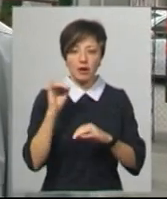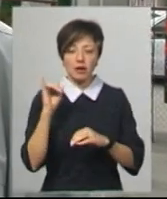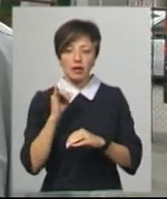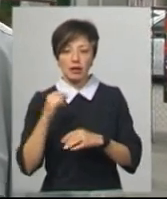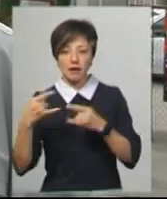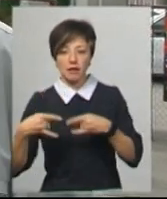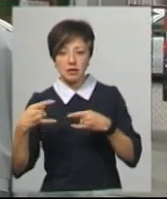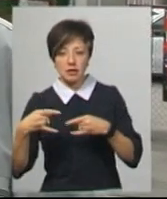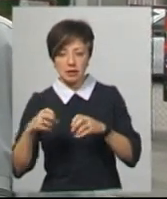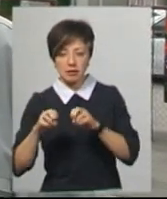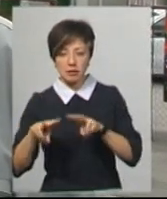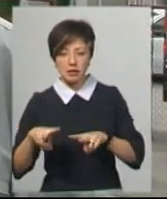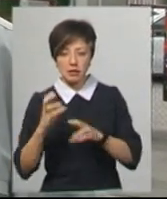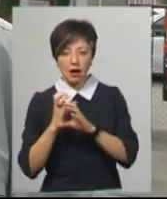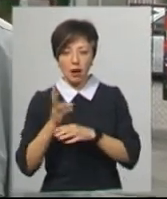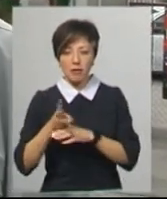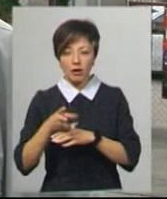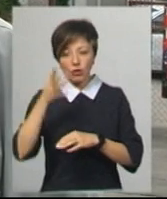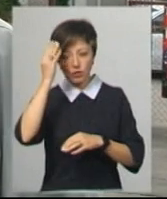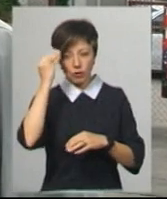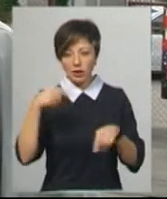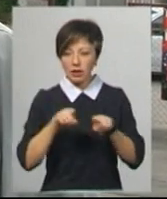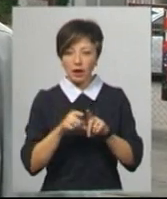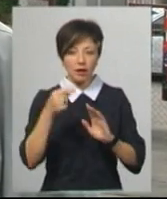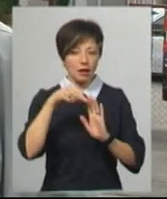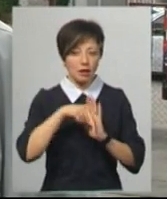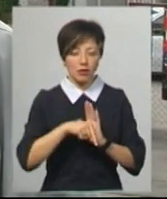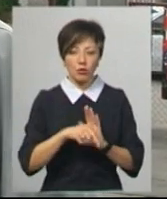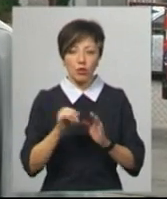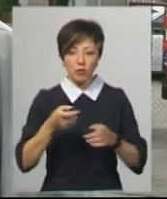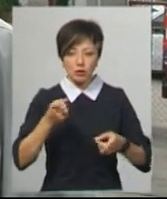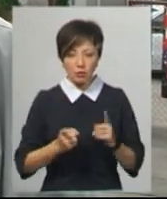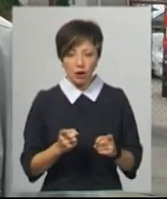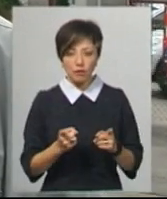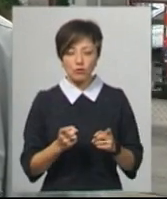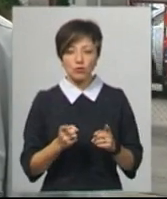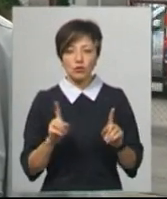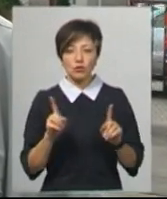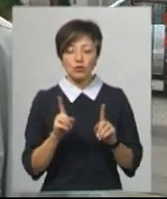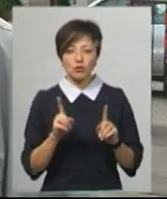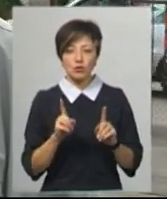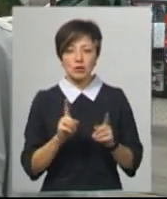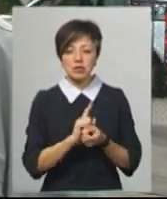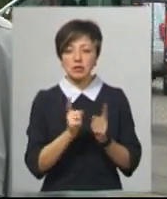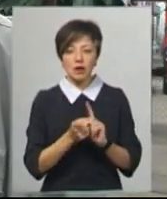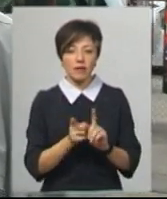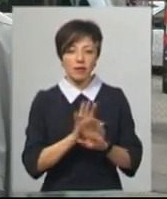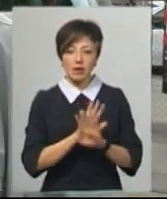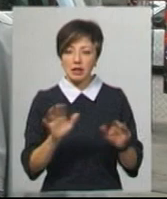телевізійних камерах, і освоїв так глибоко і по-справжньому, що став незамінним